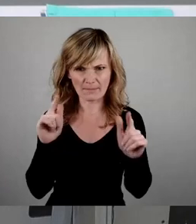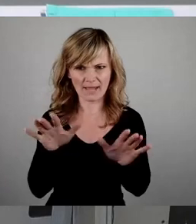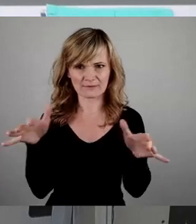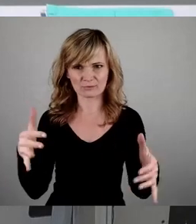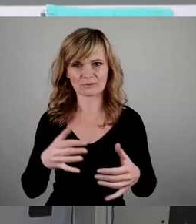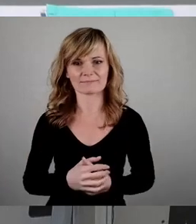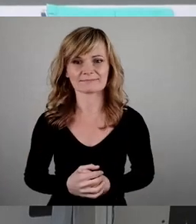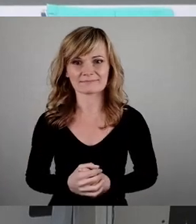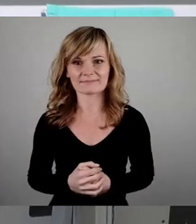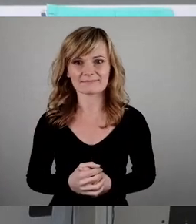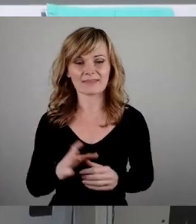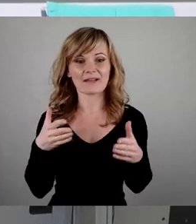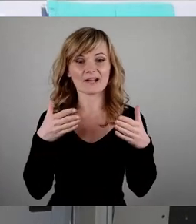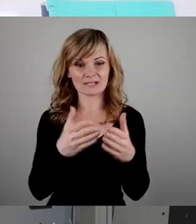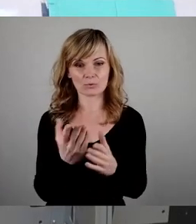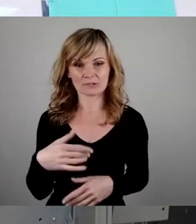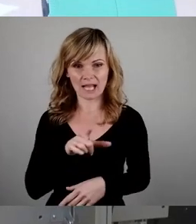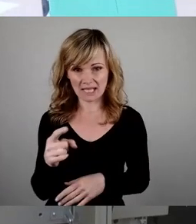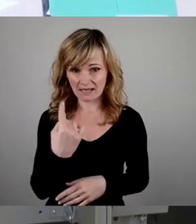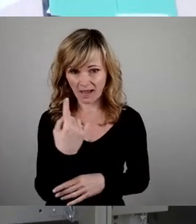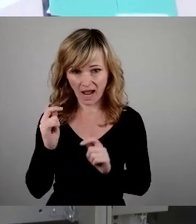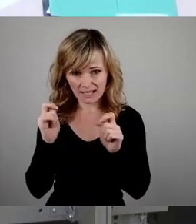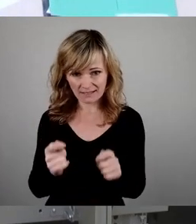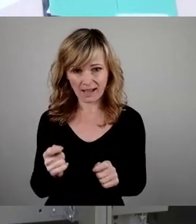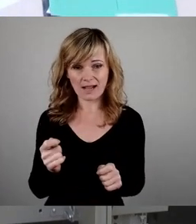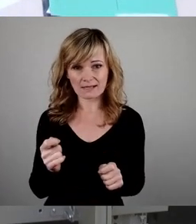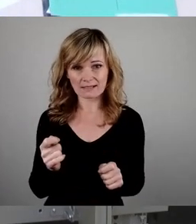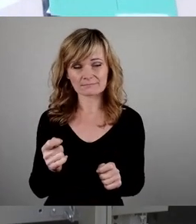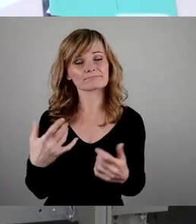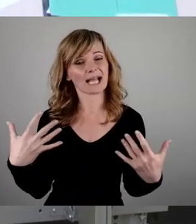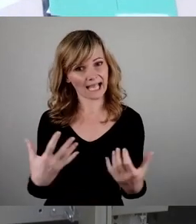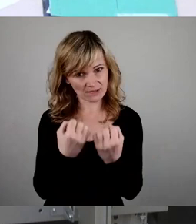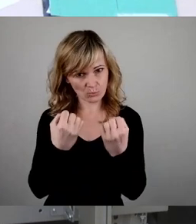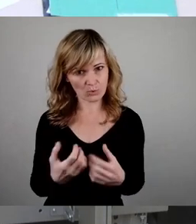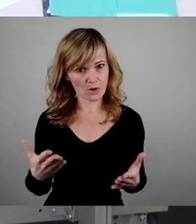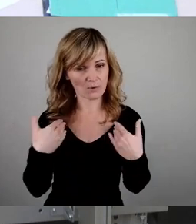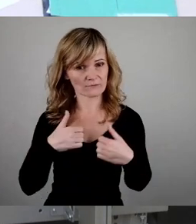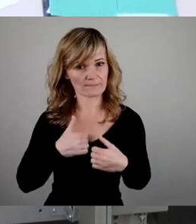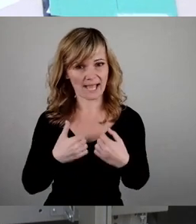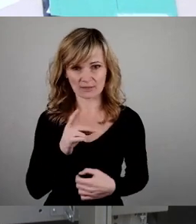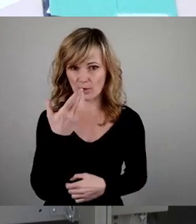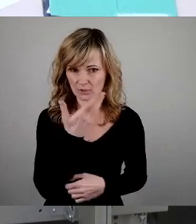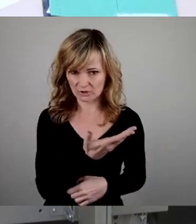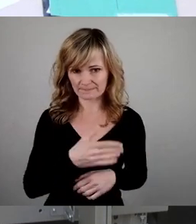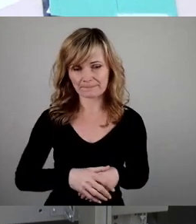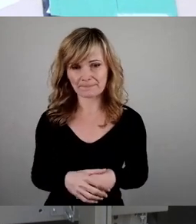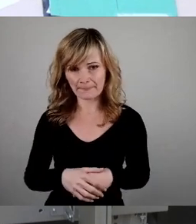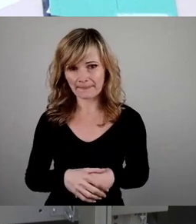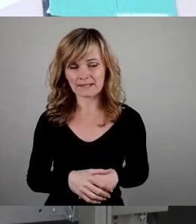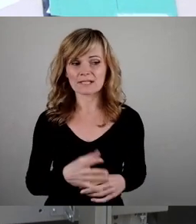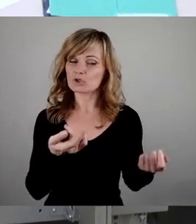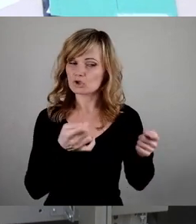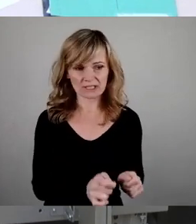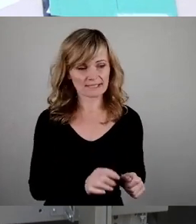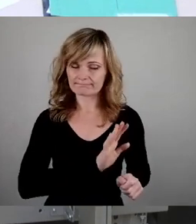Die Fraktion der Linke beantragt hier eben die Rettung des Luftbades Döllschen, die Schließung zu retten. Und